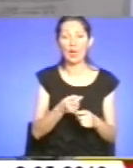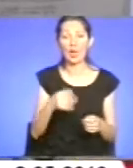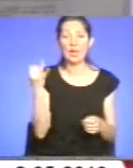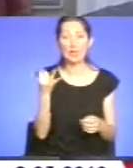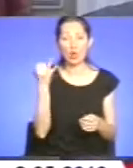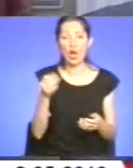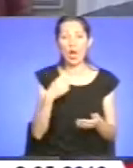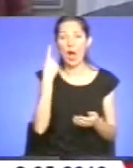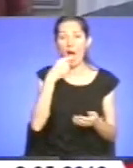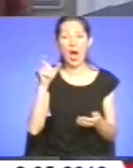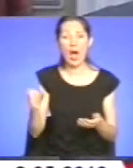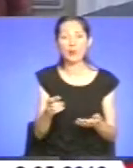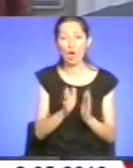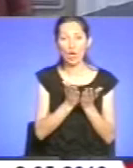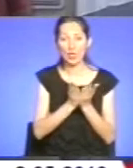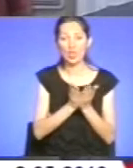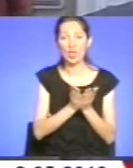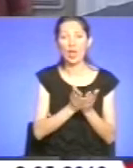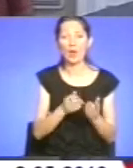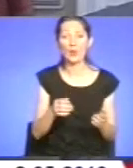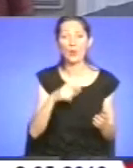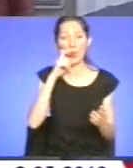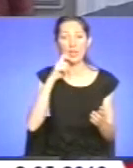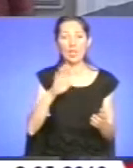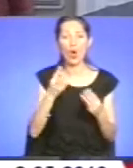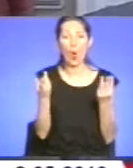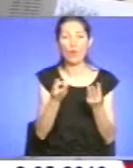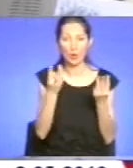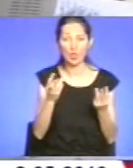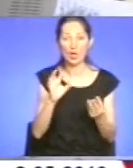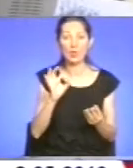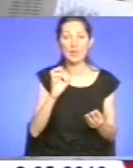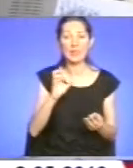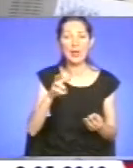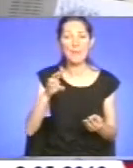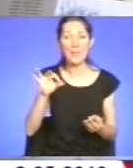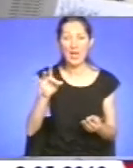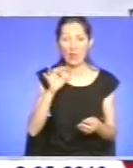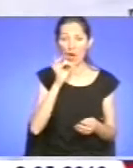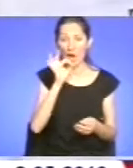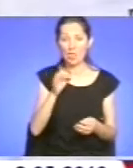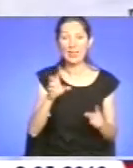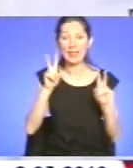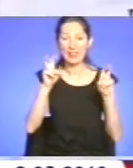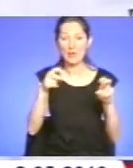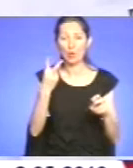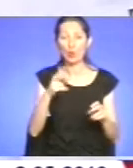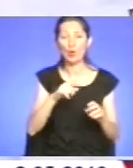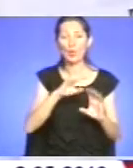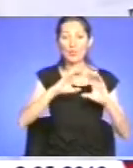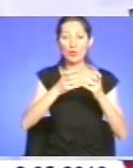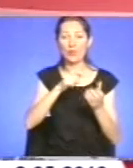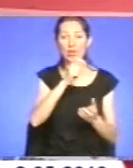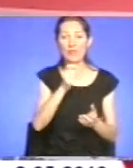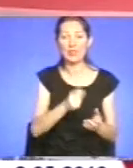подій весни 1944 року» Олександр Семенів наголошує, тема Другої світової війни в Україні досі нашими